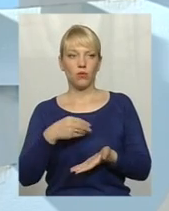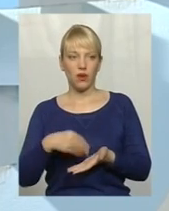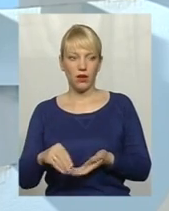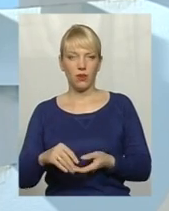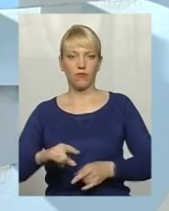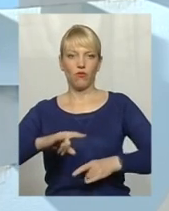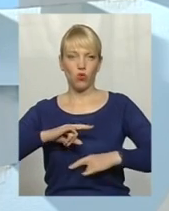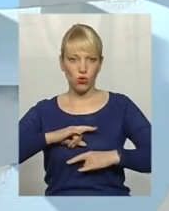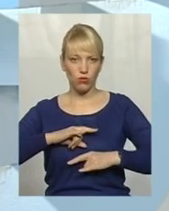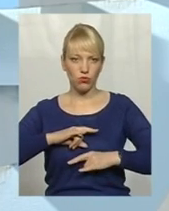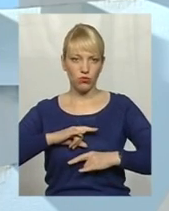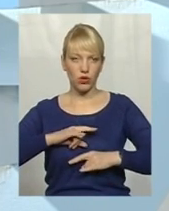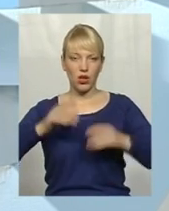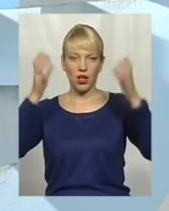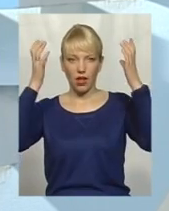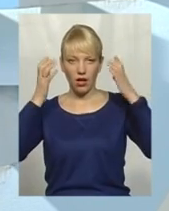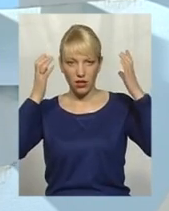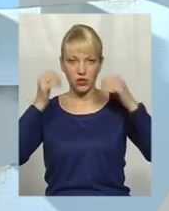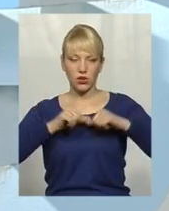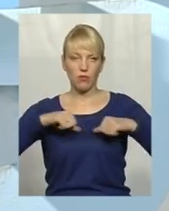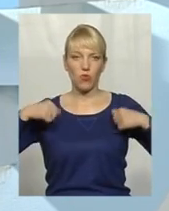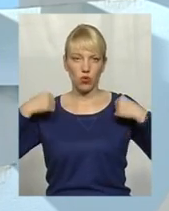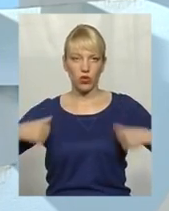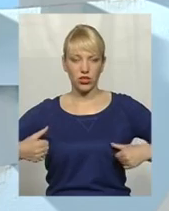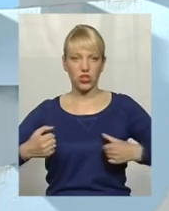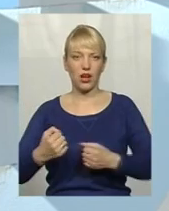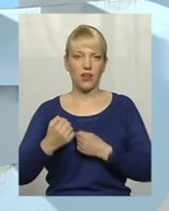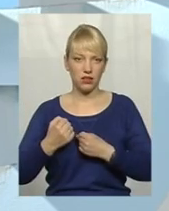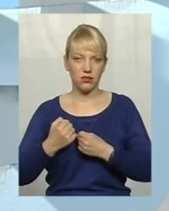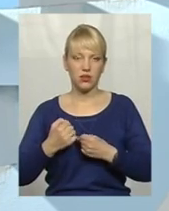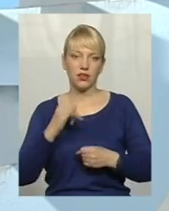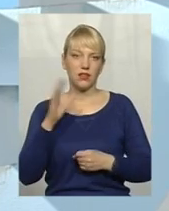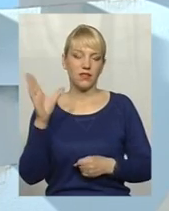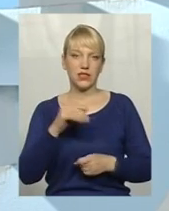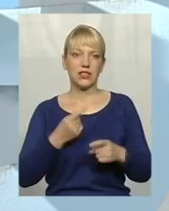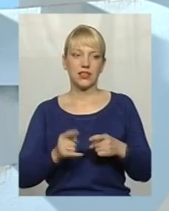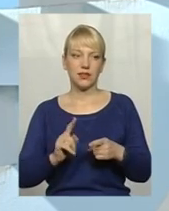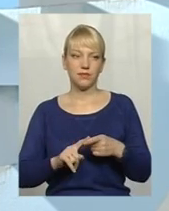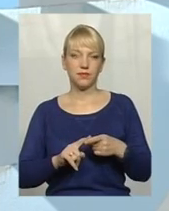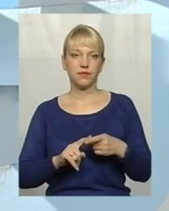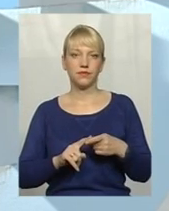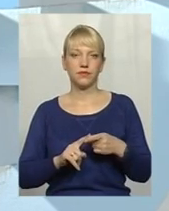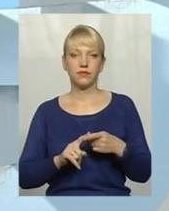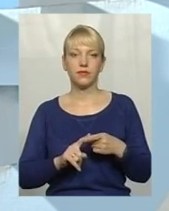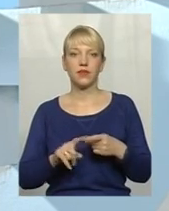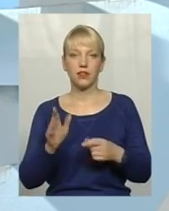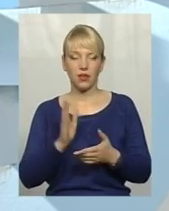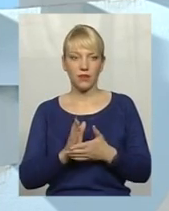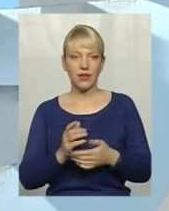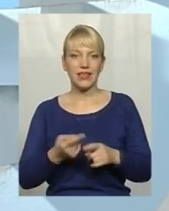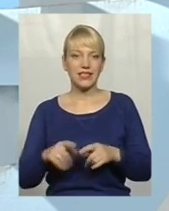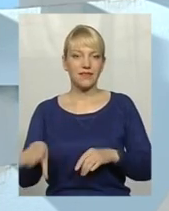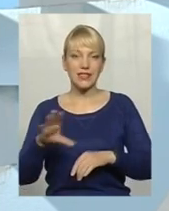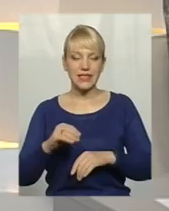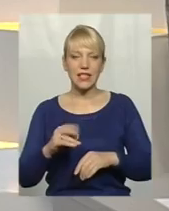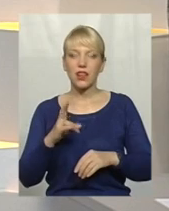форму, каски, бронежилети, і все, все, все це є. Тобто тримається